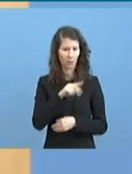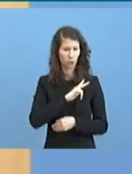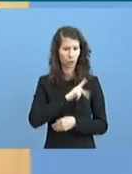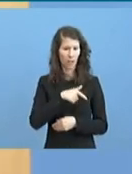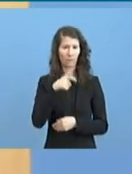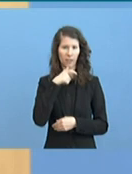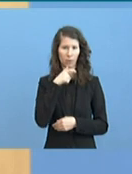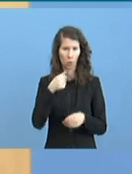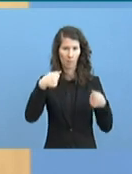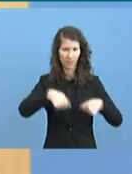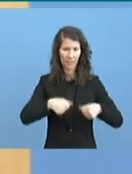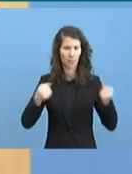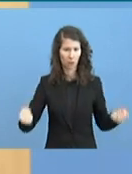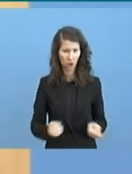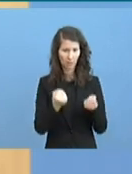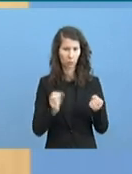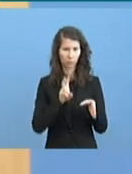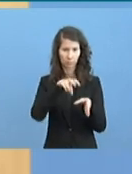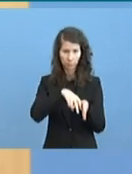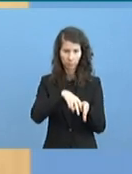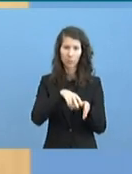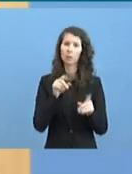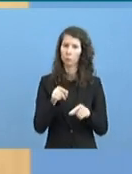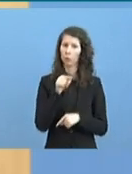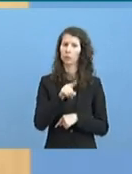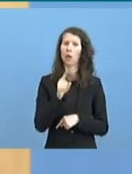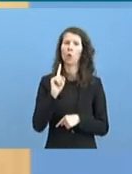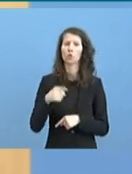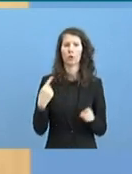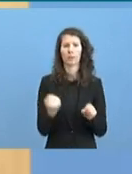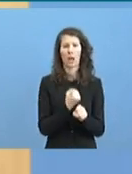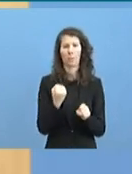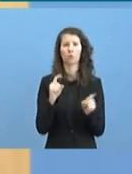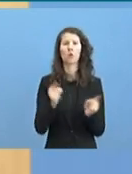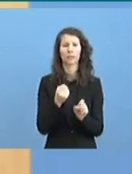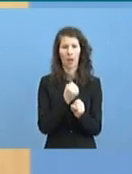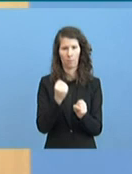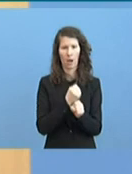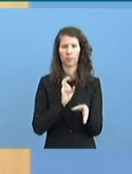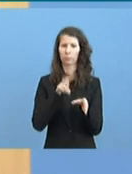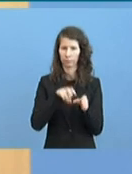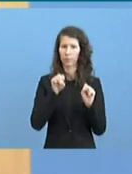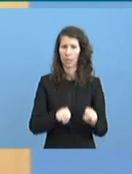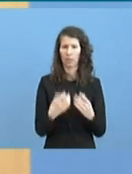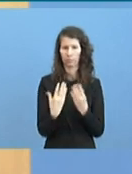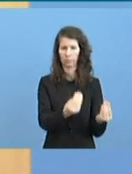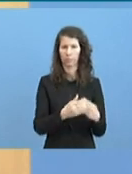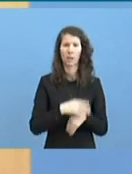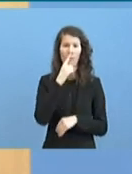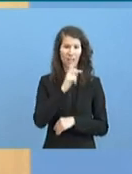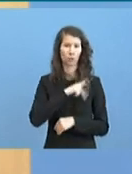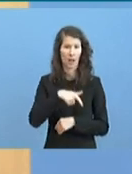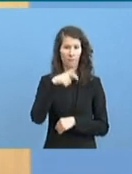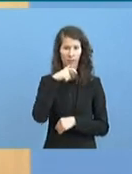beschäftigt sind, dass sie die Möglichkeiten der Kurzarbeit in Anspruch nehmen können. Wie gesagt, soweit sie sozialversicherungspflichtig